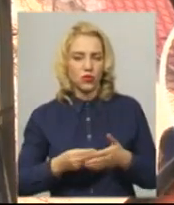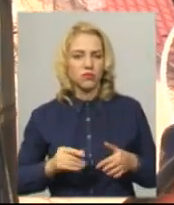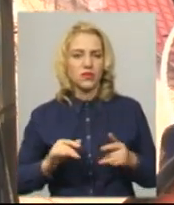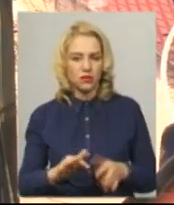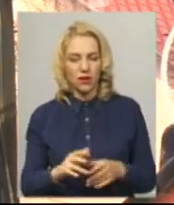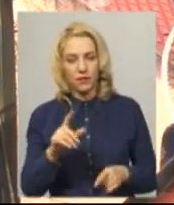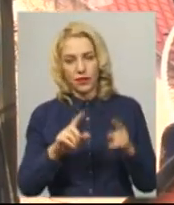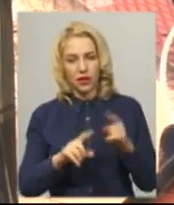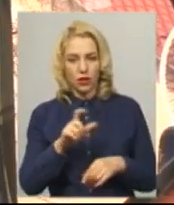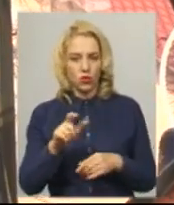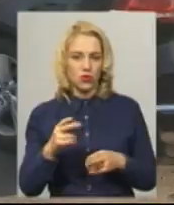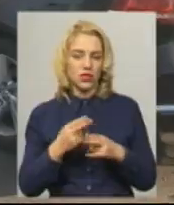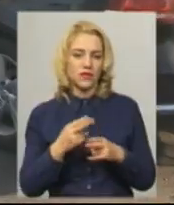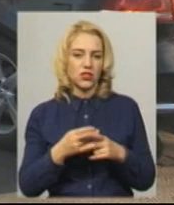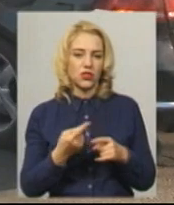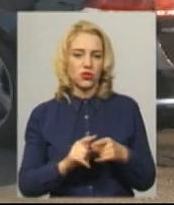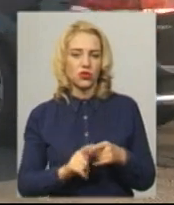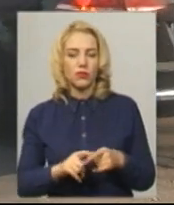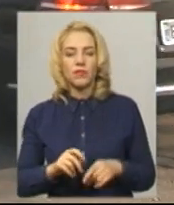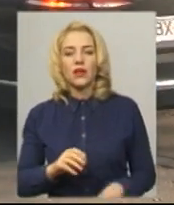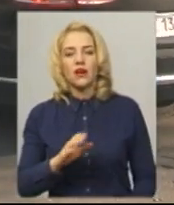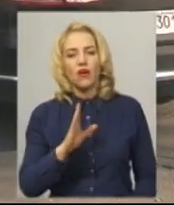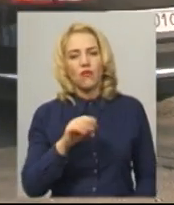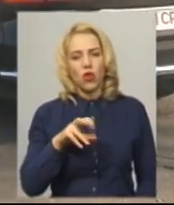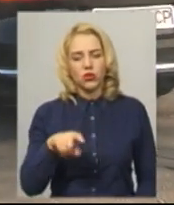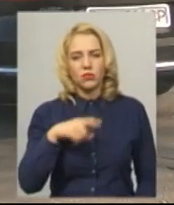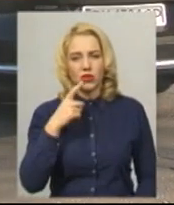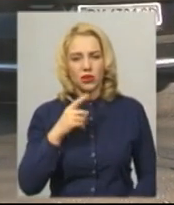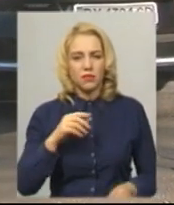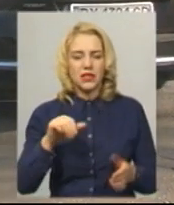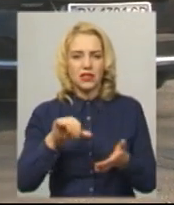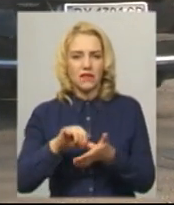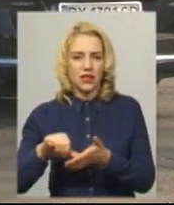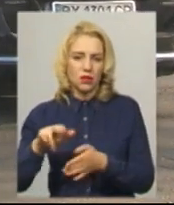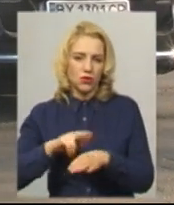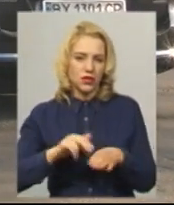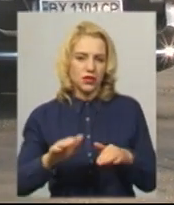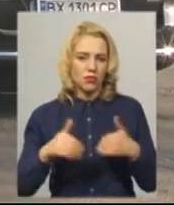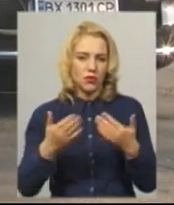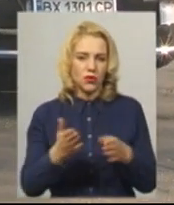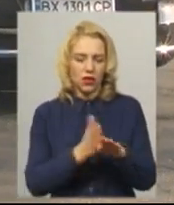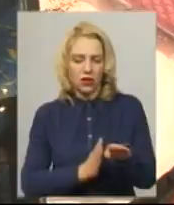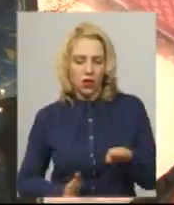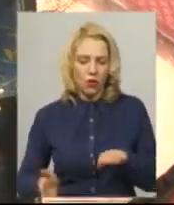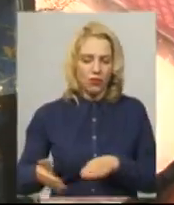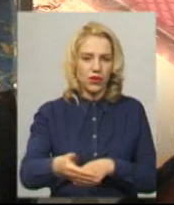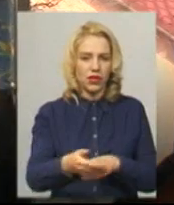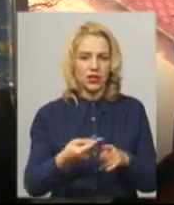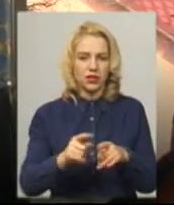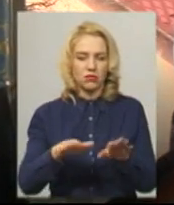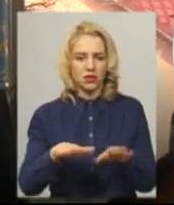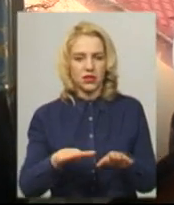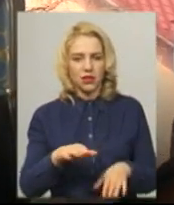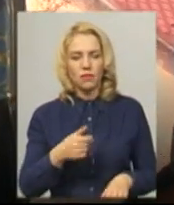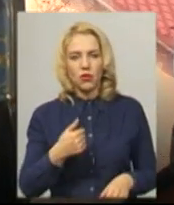Деякі люди їм заважають». Володимир Буцвін додає, представники патрульної поліції запропонували об'їхати місце акції. «В мене є